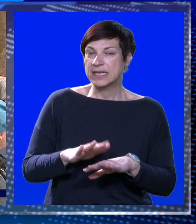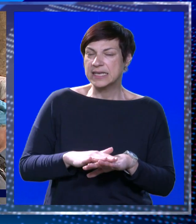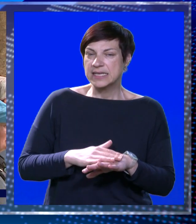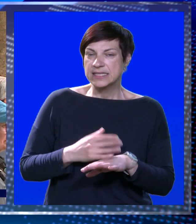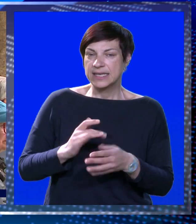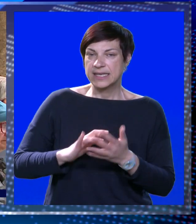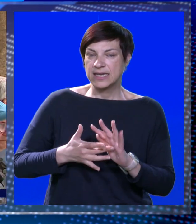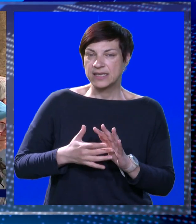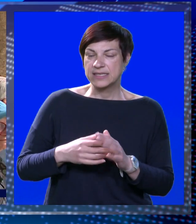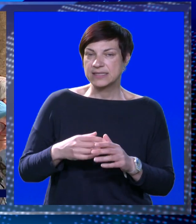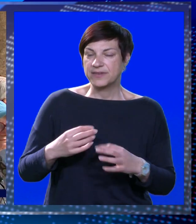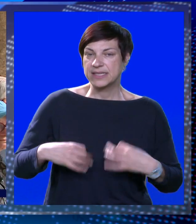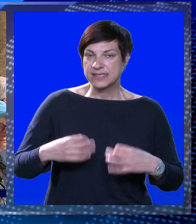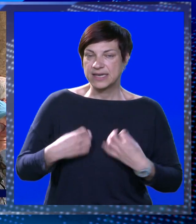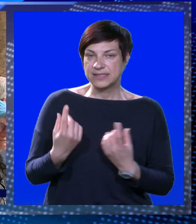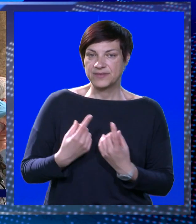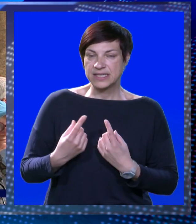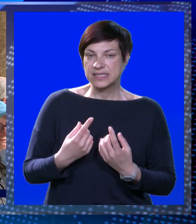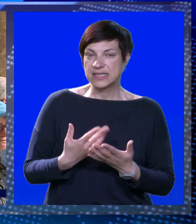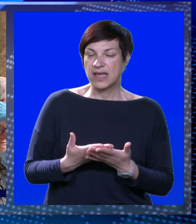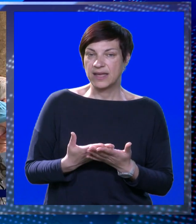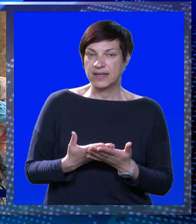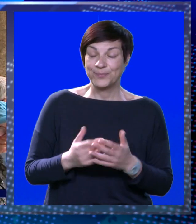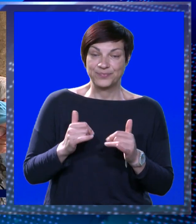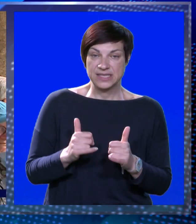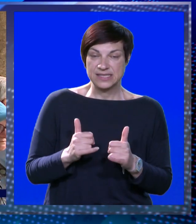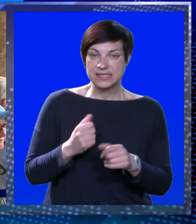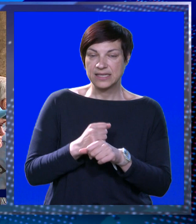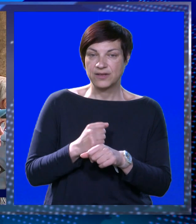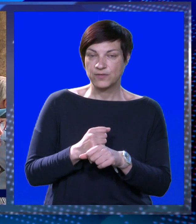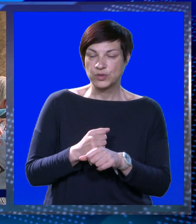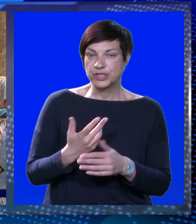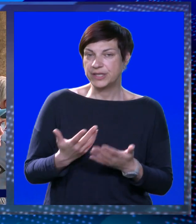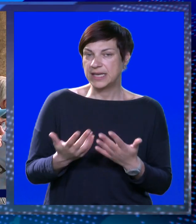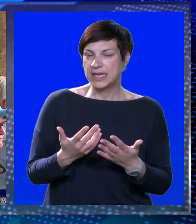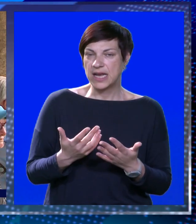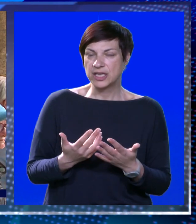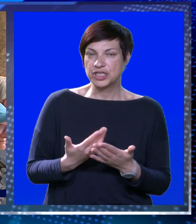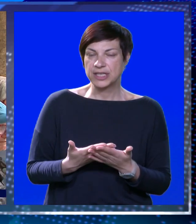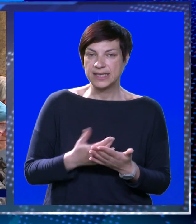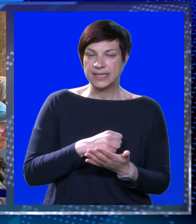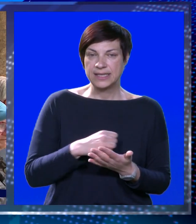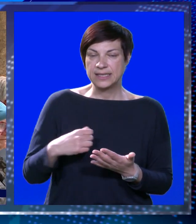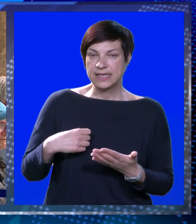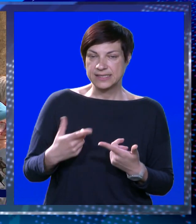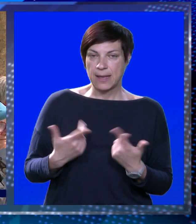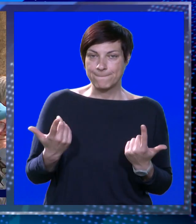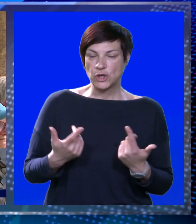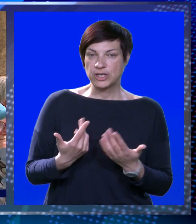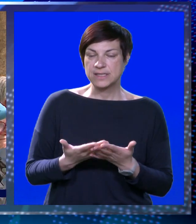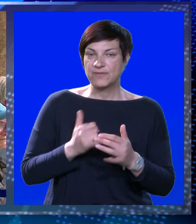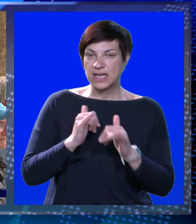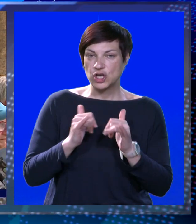saniranje svih zrastvenih stanja i ljudi koji su potrebi. Za sada ona funkcionira na način da samo je